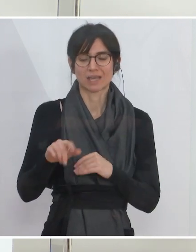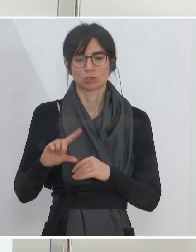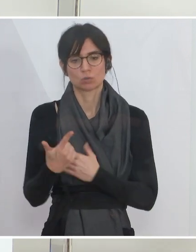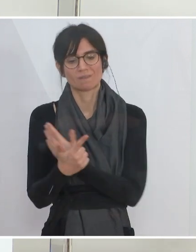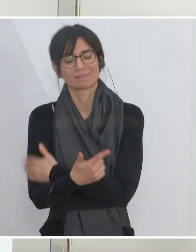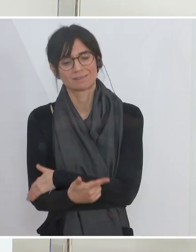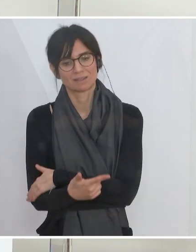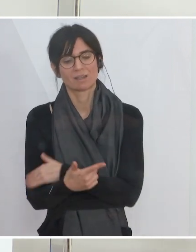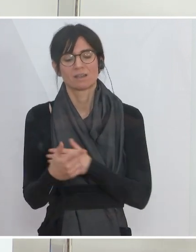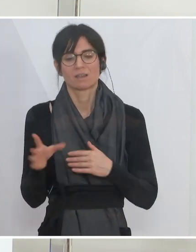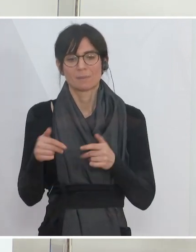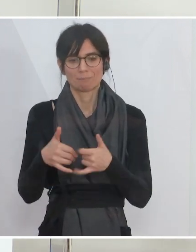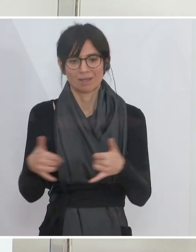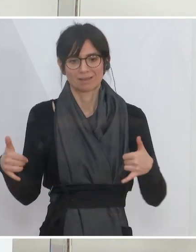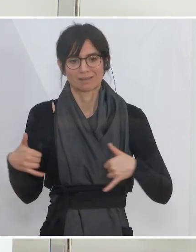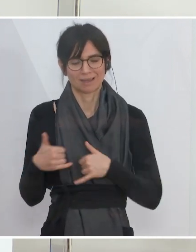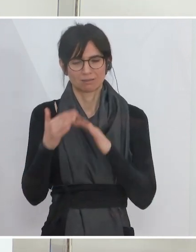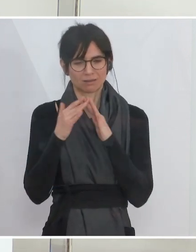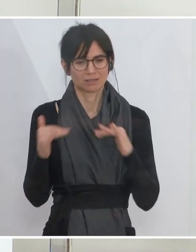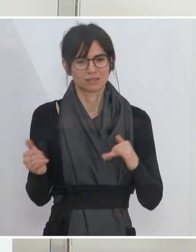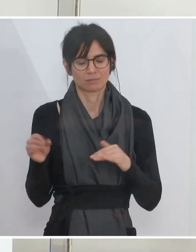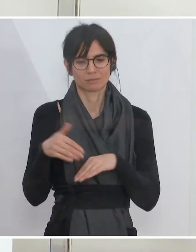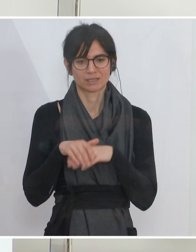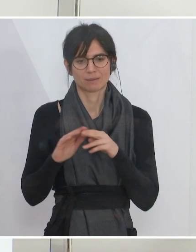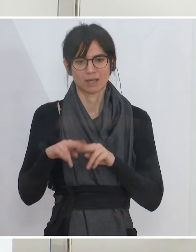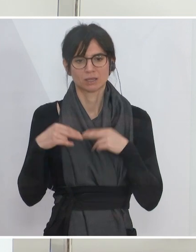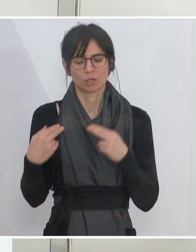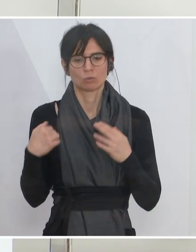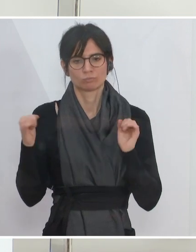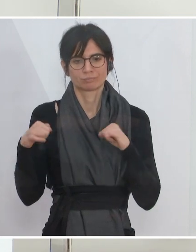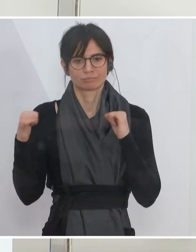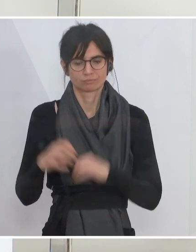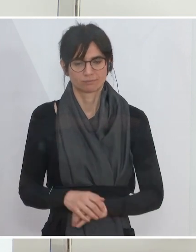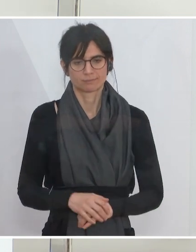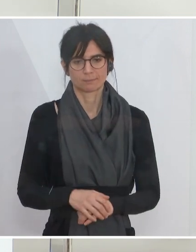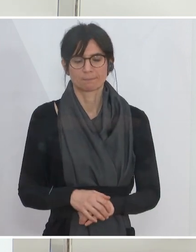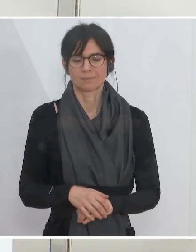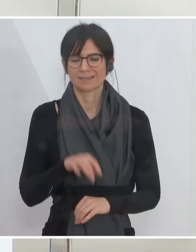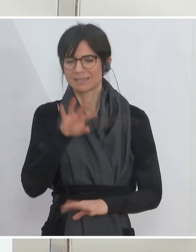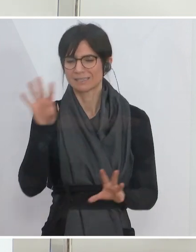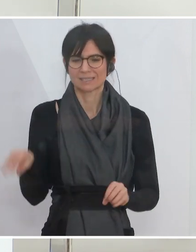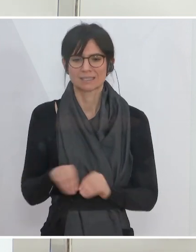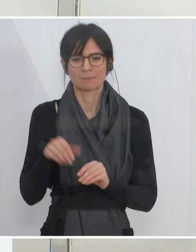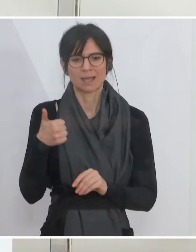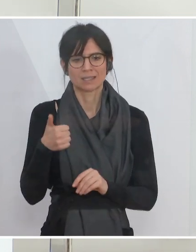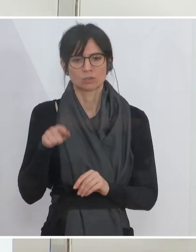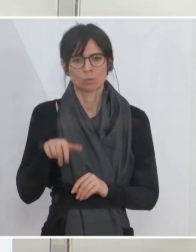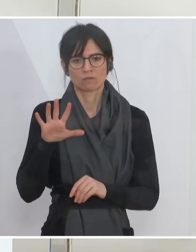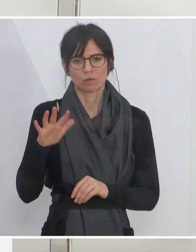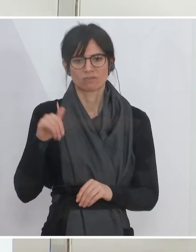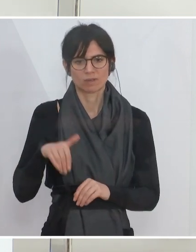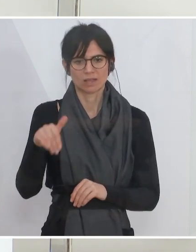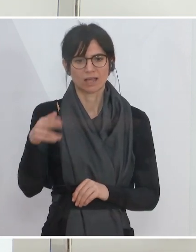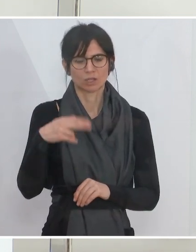mit dem Paket, das wir im Dezember mit dem Gemeindebund gemeinsam aufgestellt haben, wo es um insgesamt 1,5 Milliarden Euro